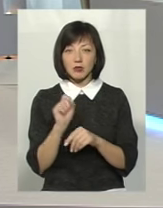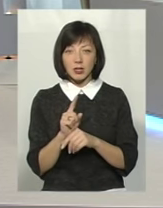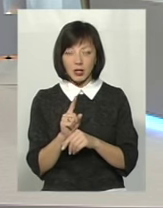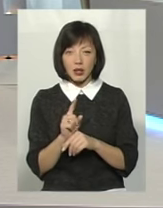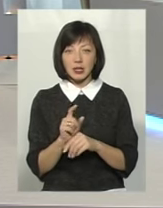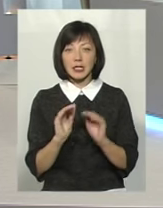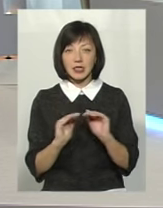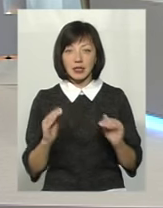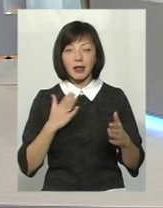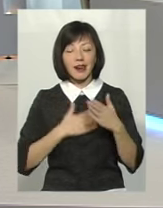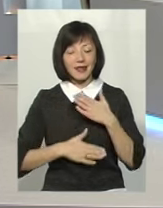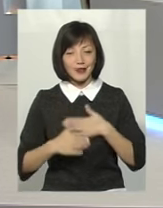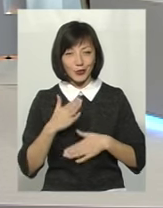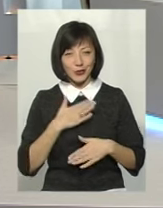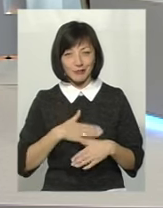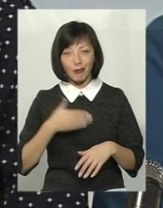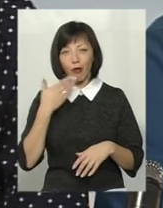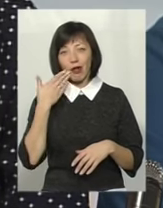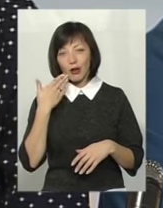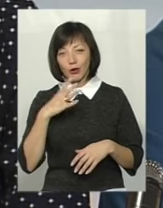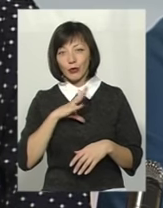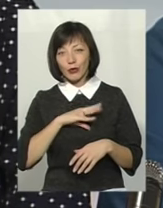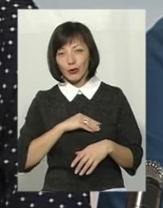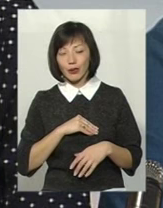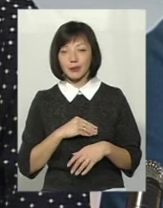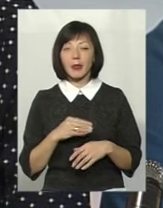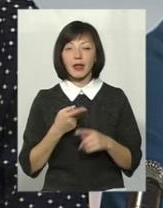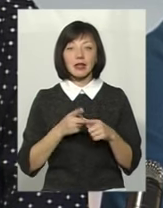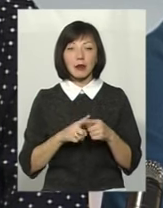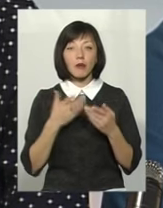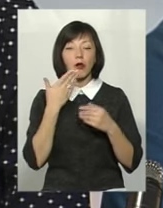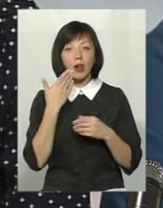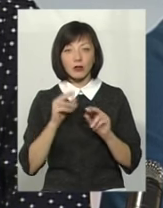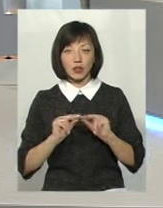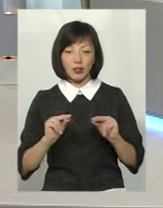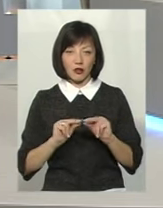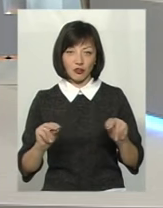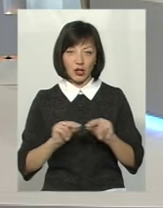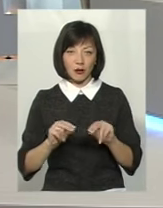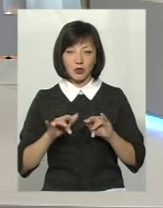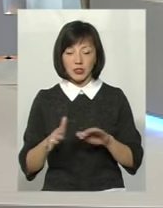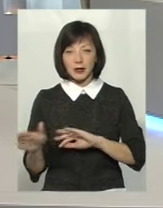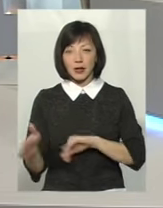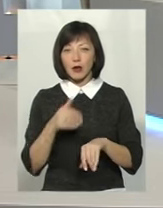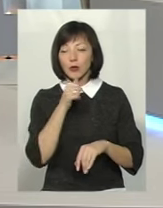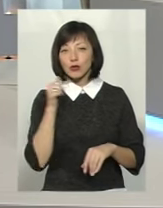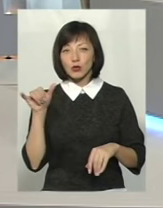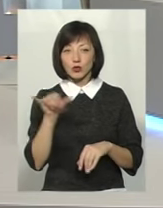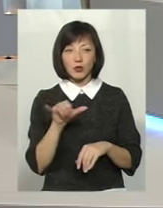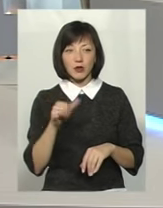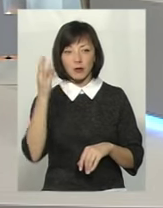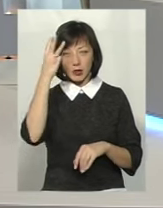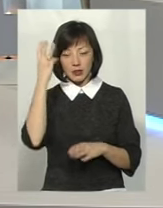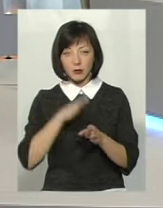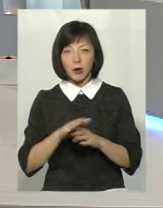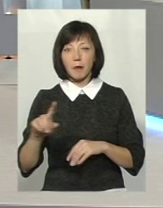Діти радіють, полегшують навчальний процес. Так. Дякую. Минулої суботи у Хмельницькому відбувся